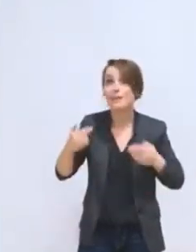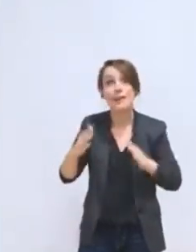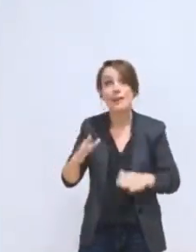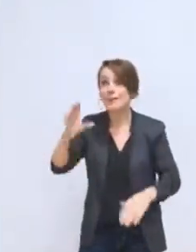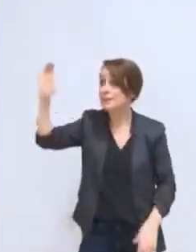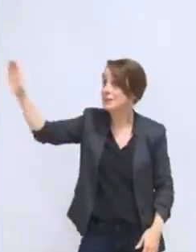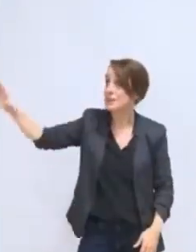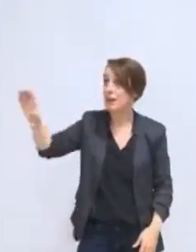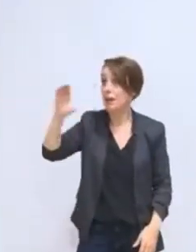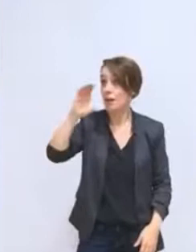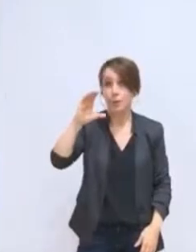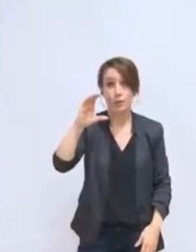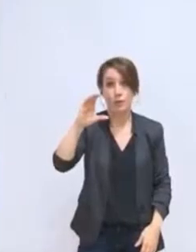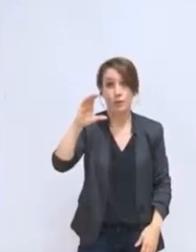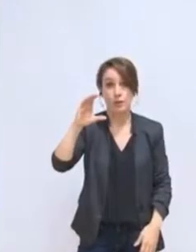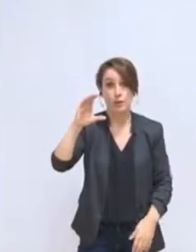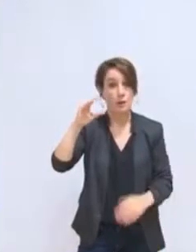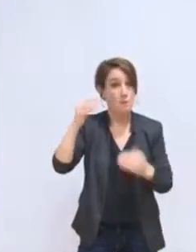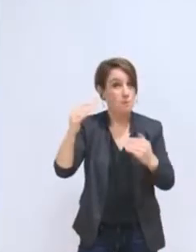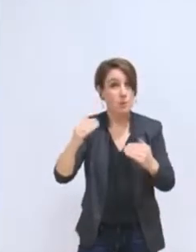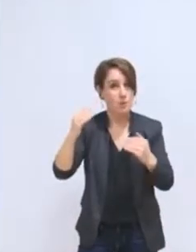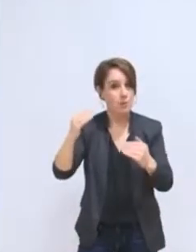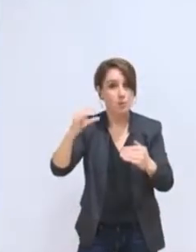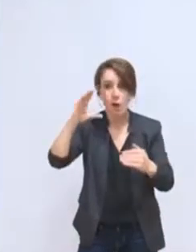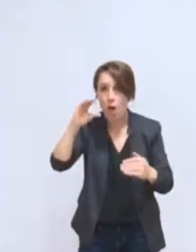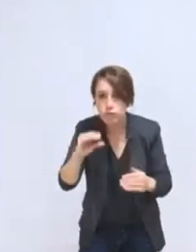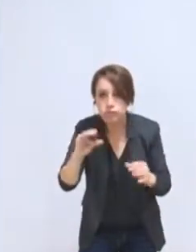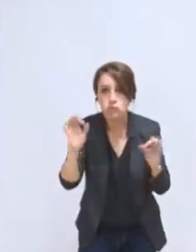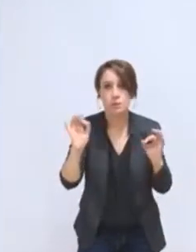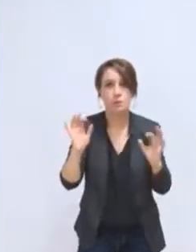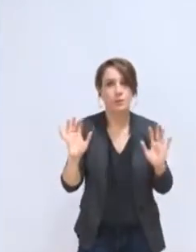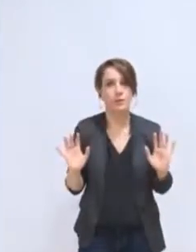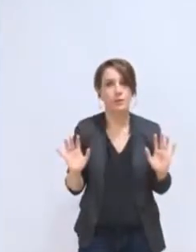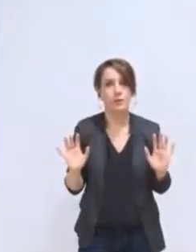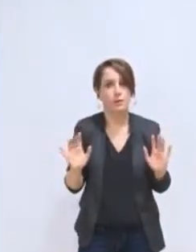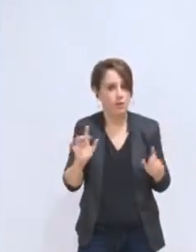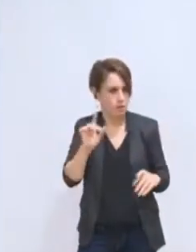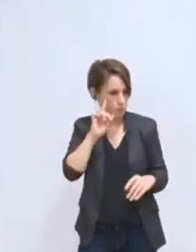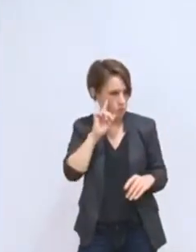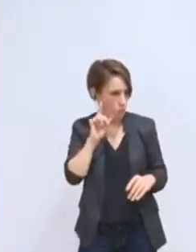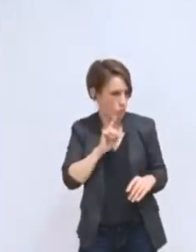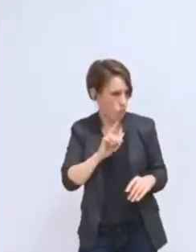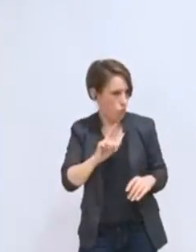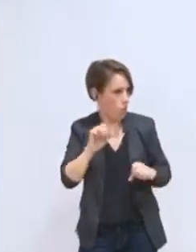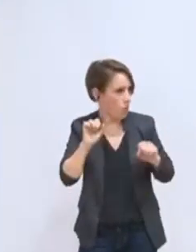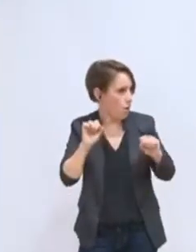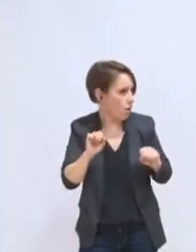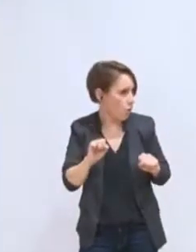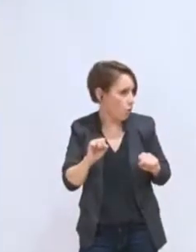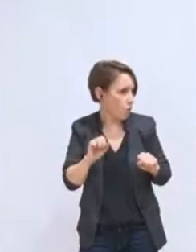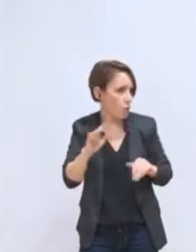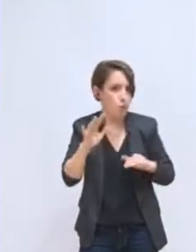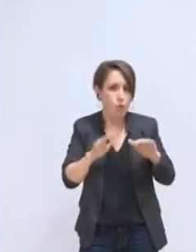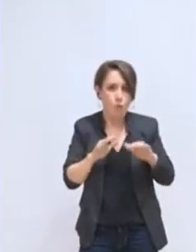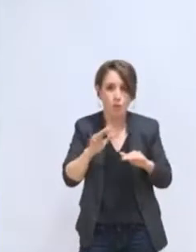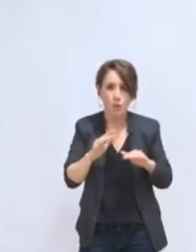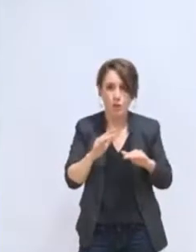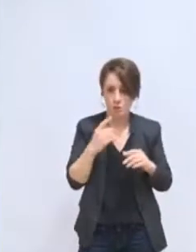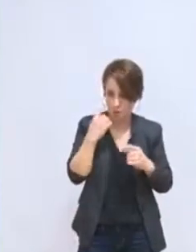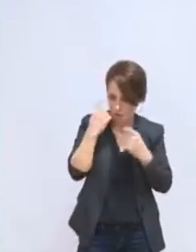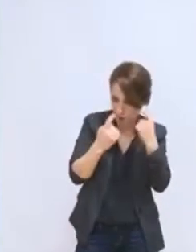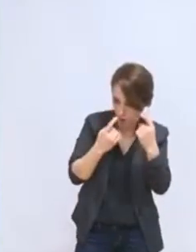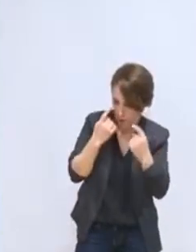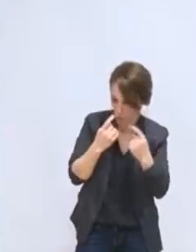pris un peu plus de temps, d'intégrer des demandes de travail supplémentaires sur quelques dossiers, je pense à la lecture publique,